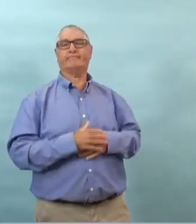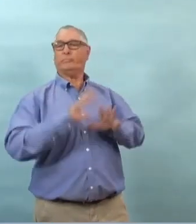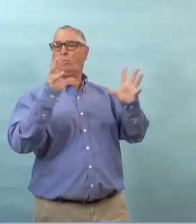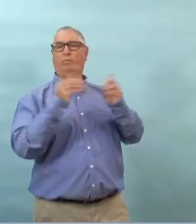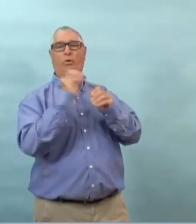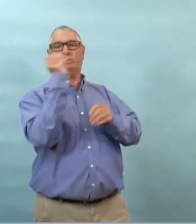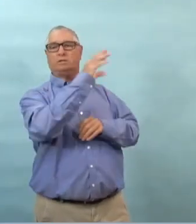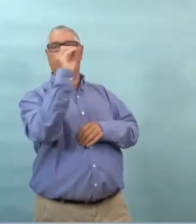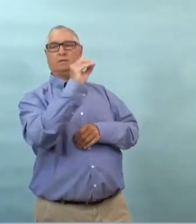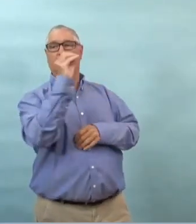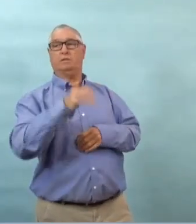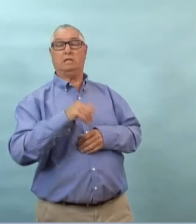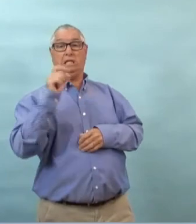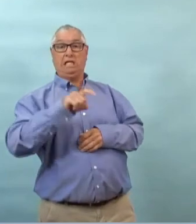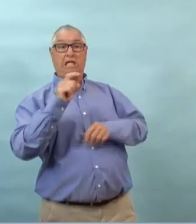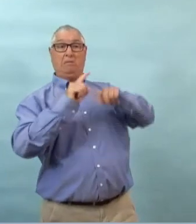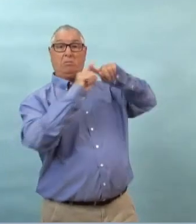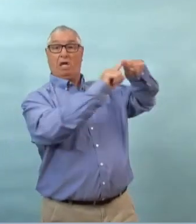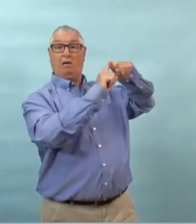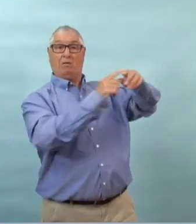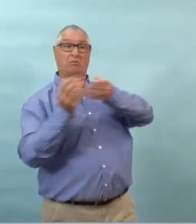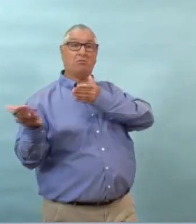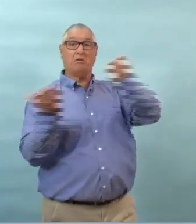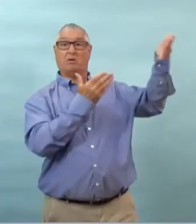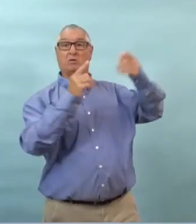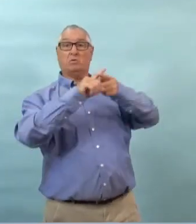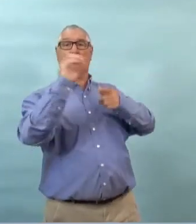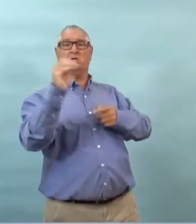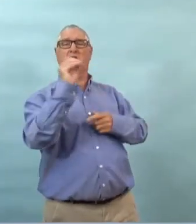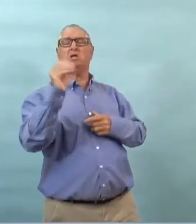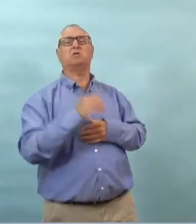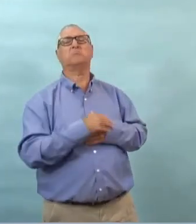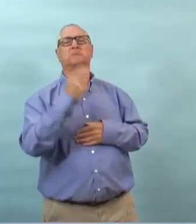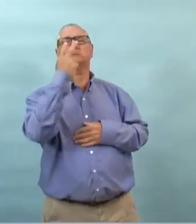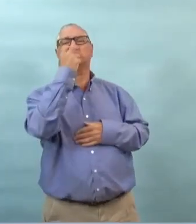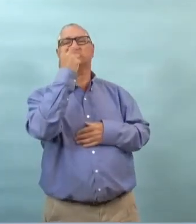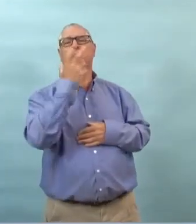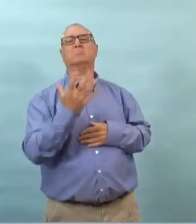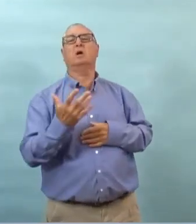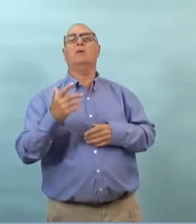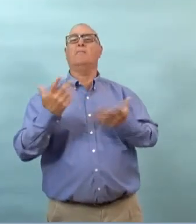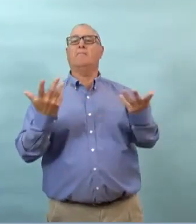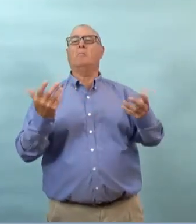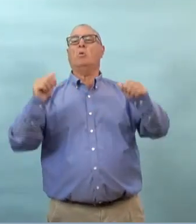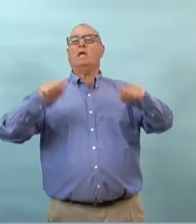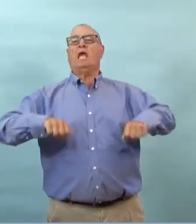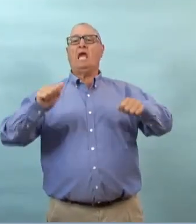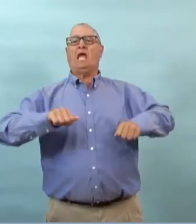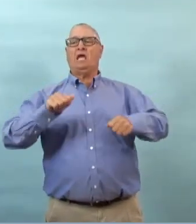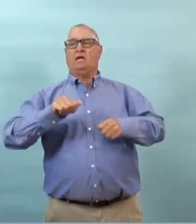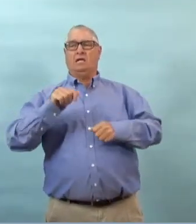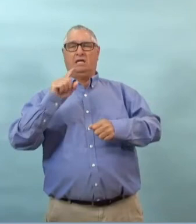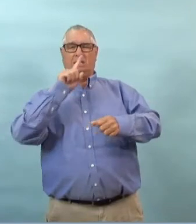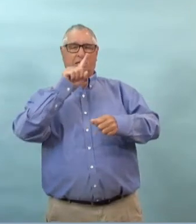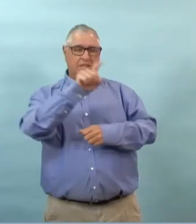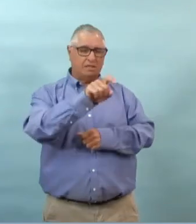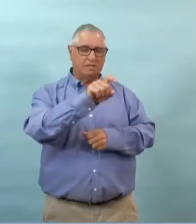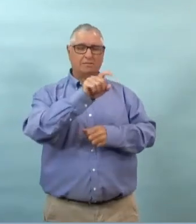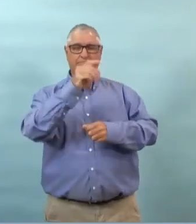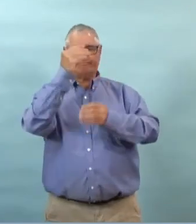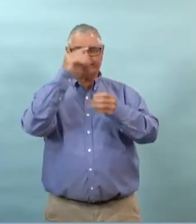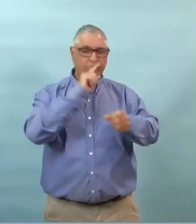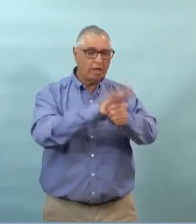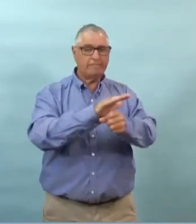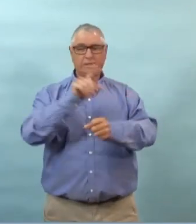les derniers renseignements qu m'a donné donc est ce qu'on doit envoyer des échantillons à l'extérieur de nos frontières je ne crois pas mais je vais